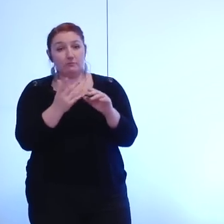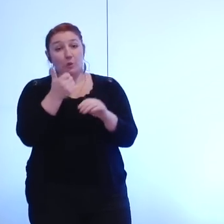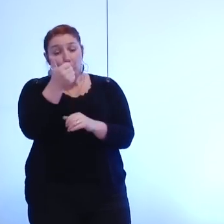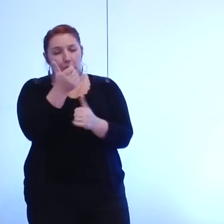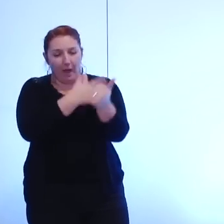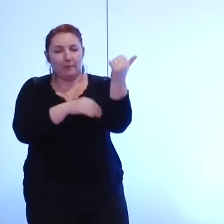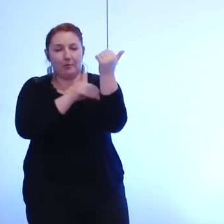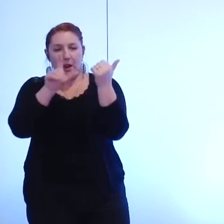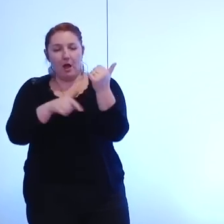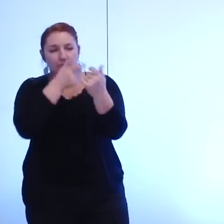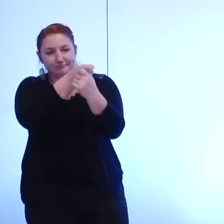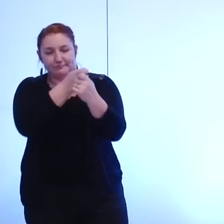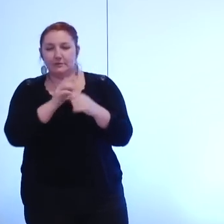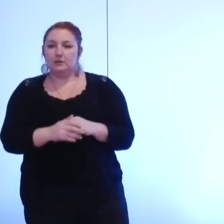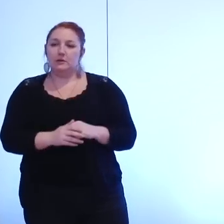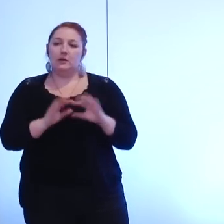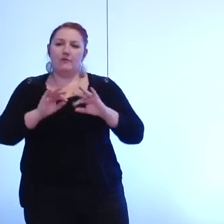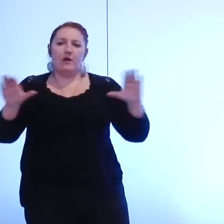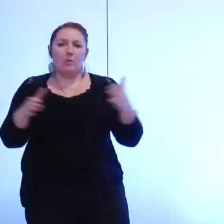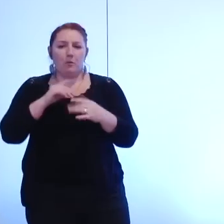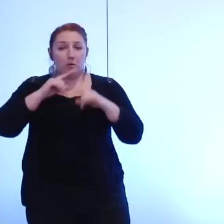sur le principe du groupement de commandes